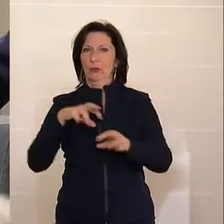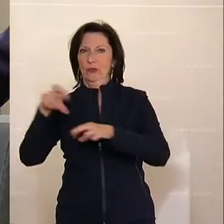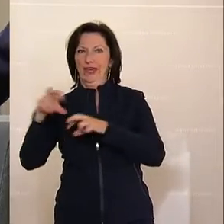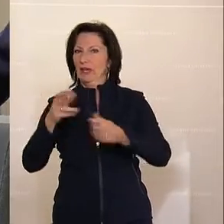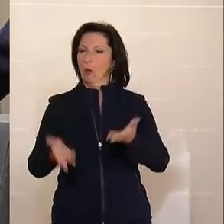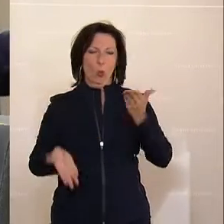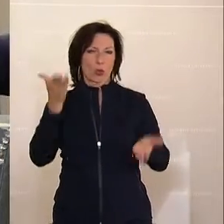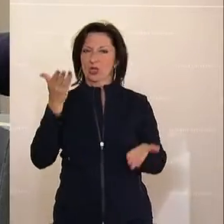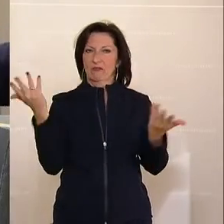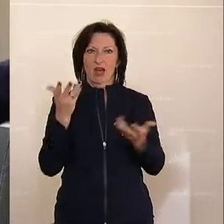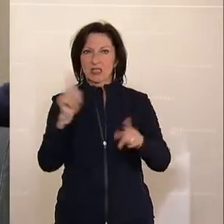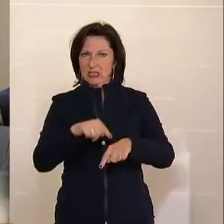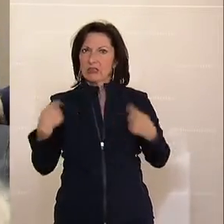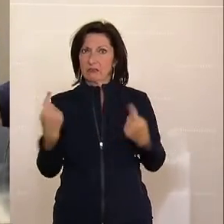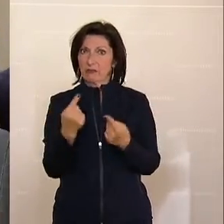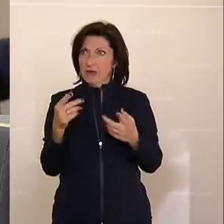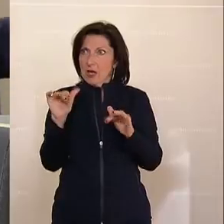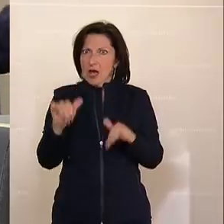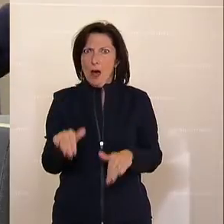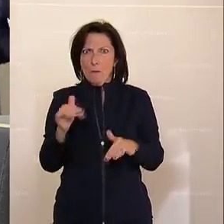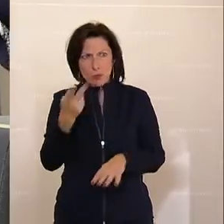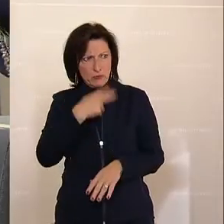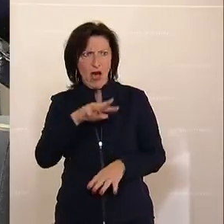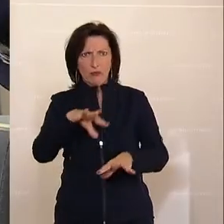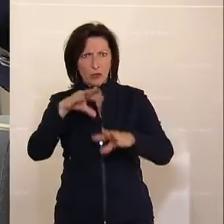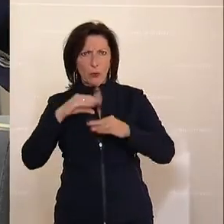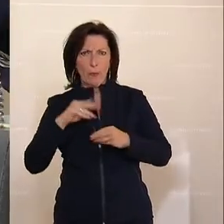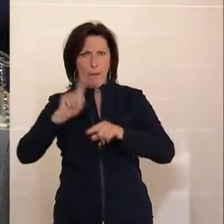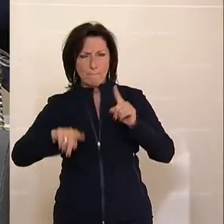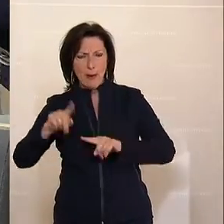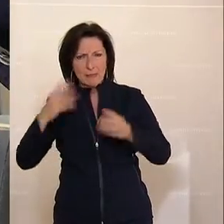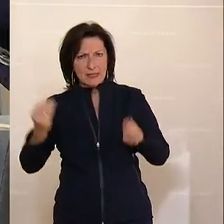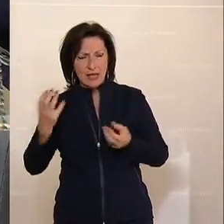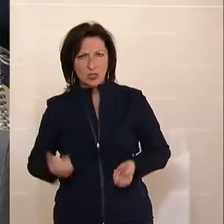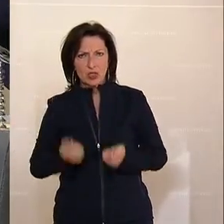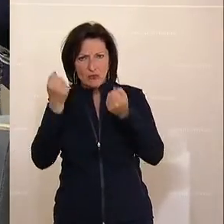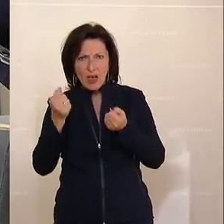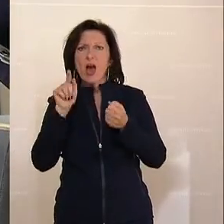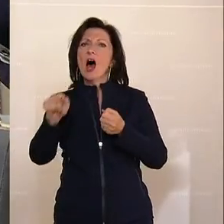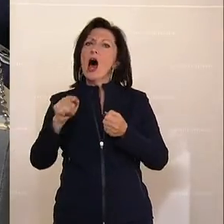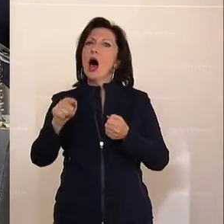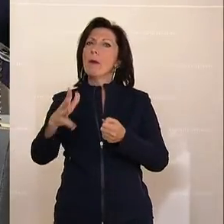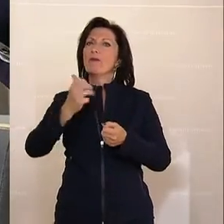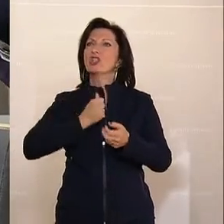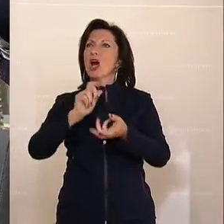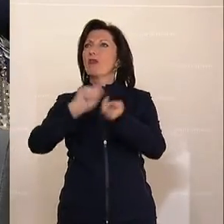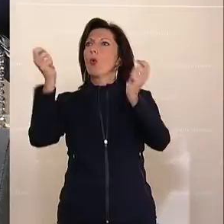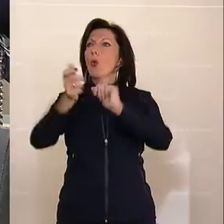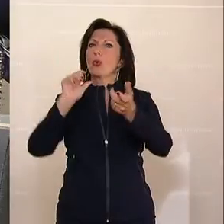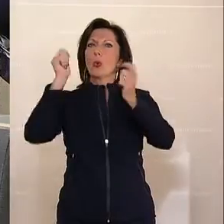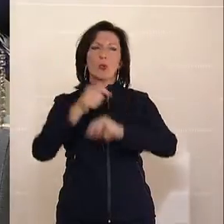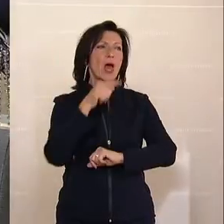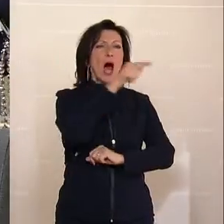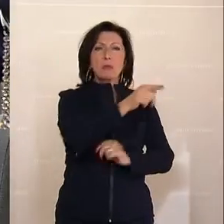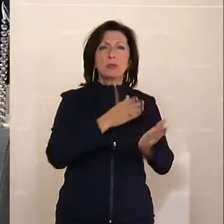ist einfach, dass wir für etwas stehen müssen, was manchmal schwerer ist, aber er füllt dann auf Dauer viel mehr, weil man etwas bewegen kann. Es wird aber, alle im Frust